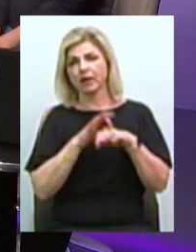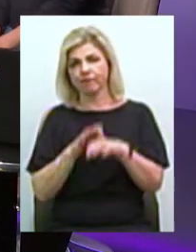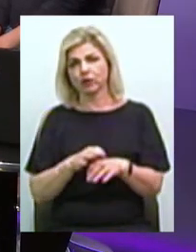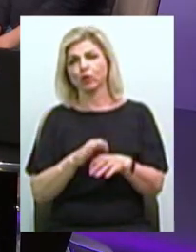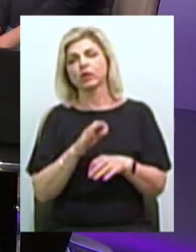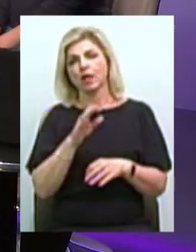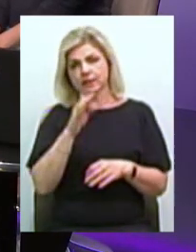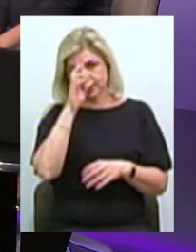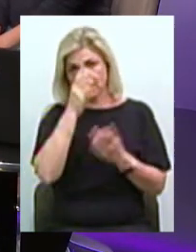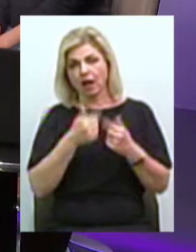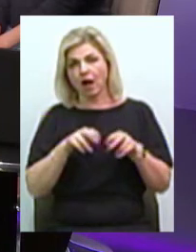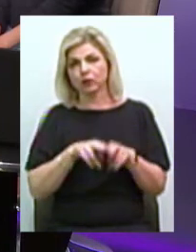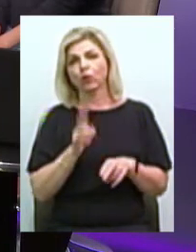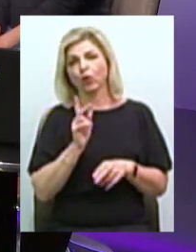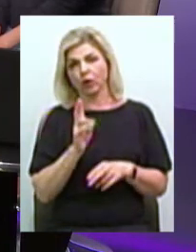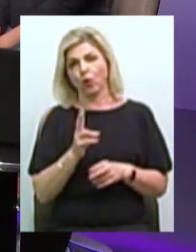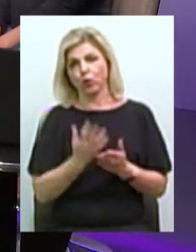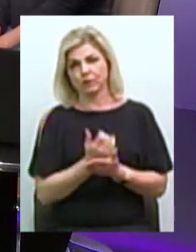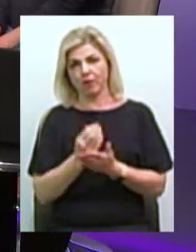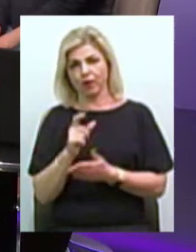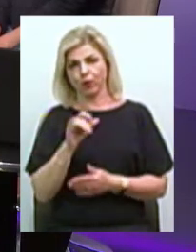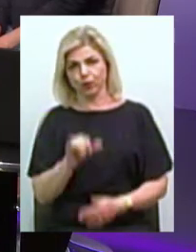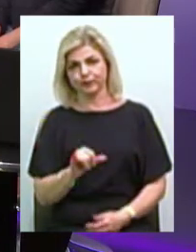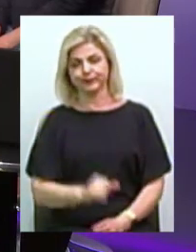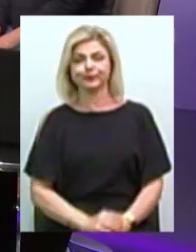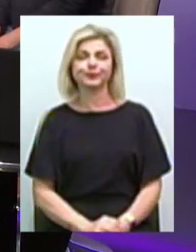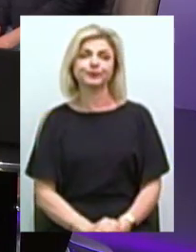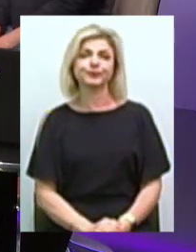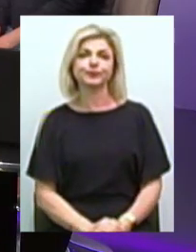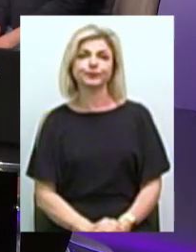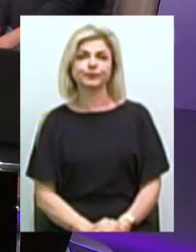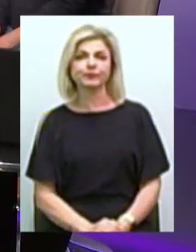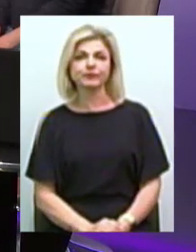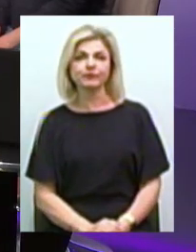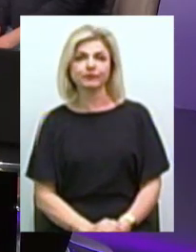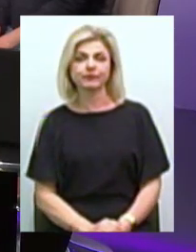в час вичерпаного, конкретика буде далі, сподіваємось Дякую